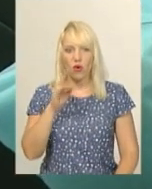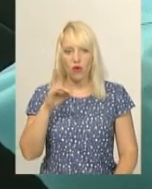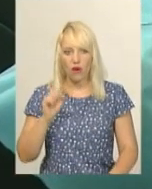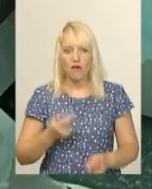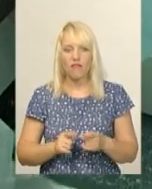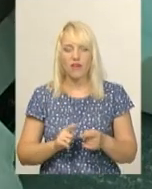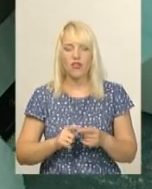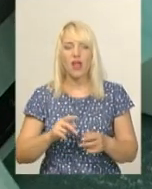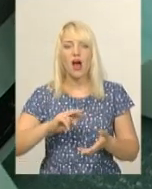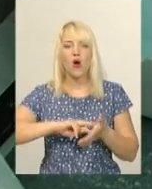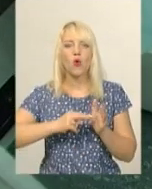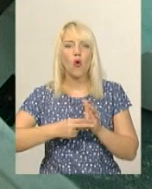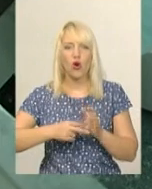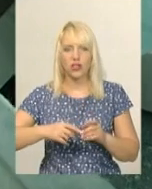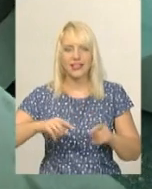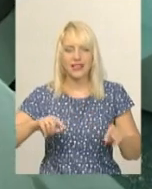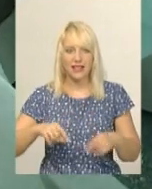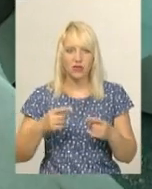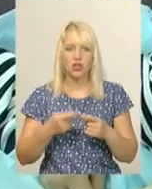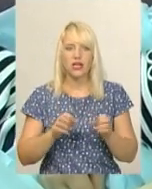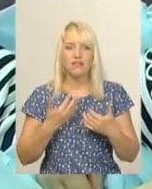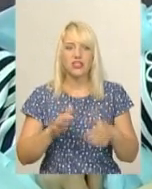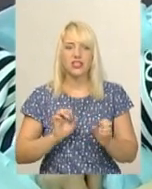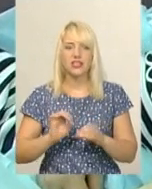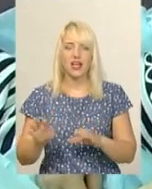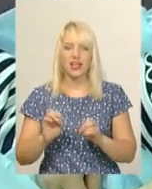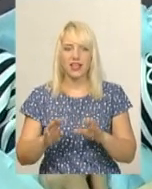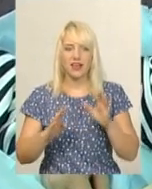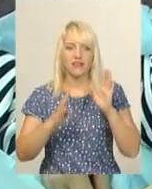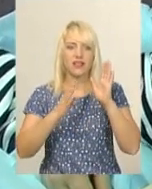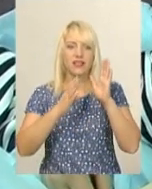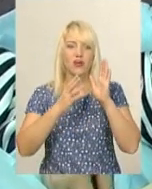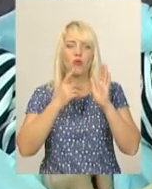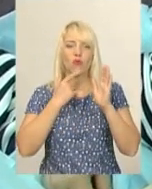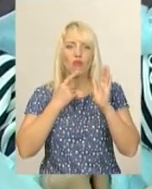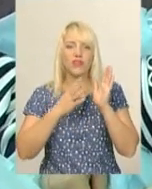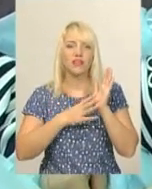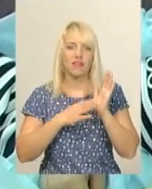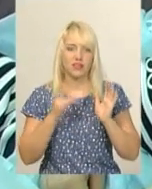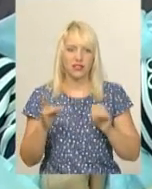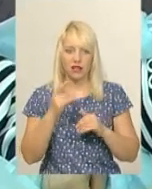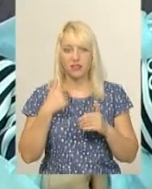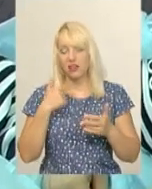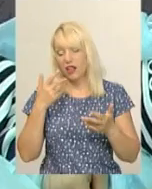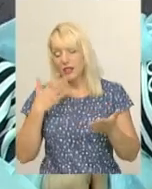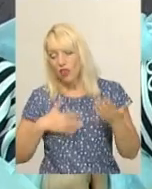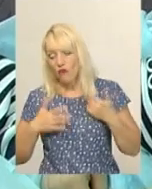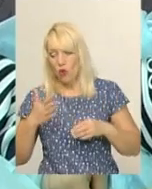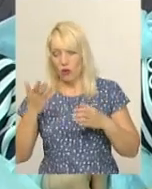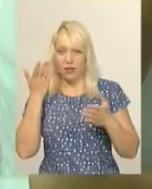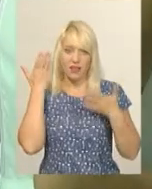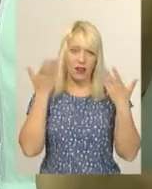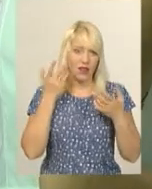краплину надії». Здає кров в дев'ятий у житті. Я задоволена, весела, радісна, як бачите, не плачу, як деякі